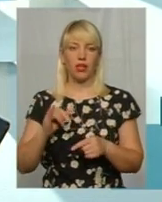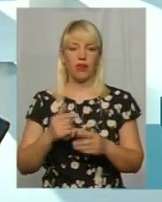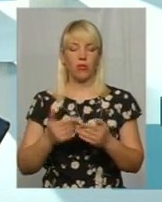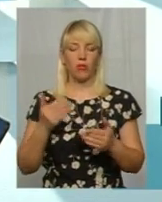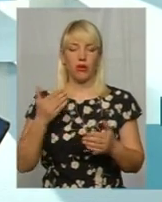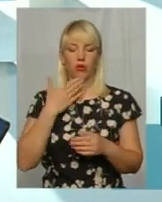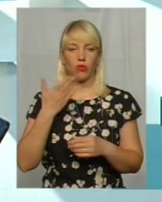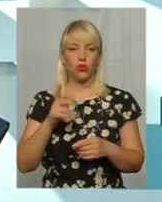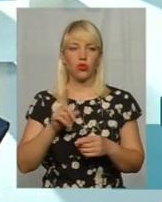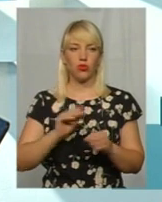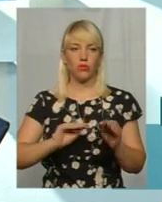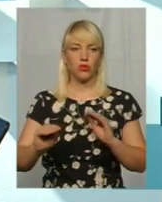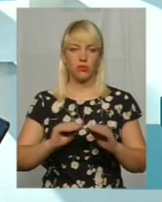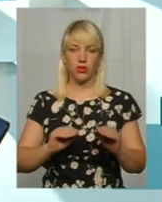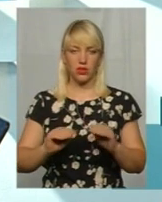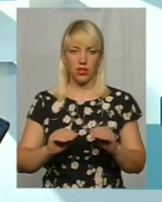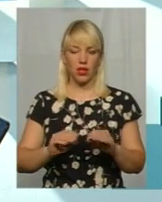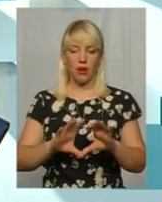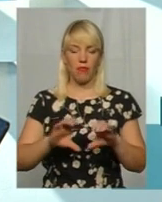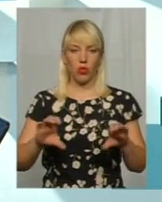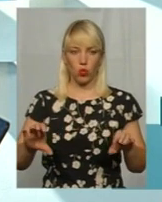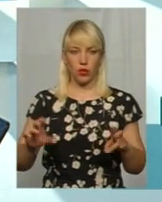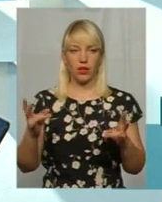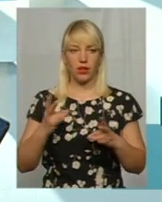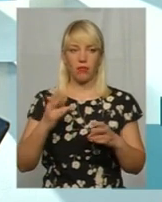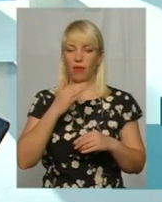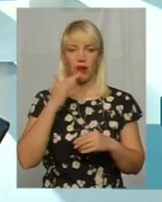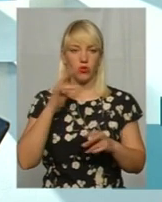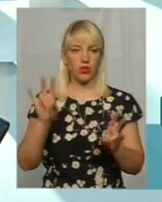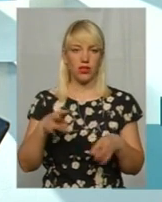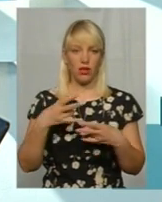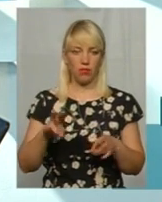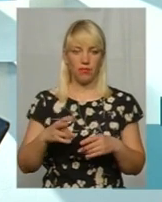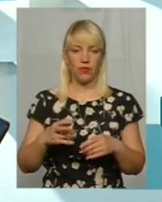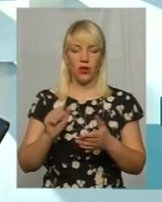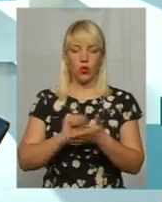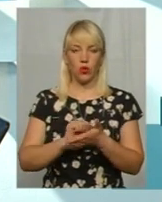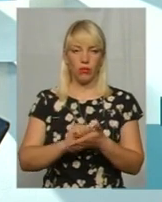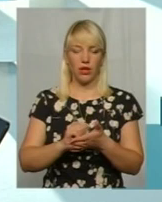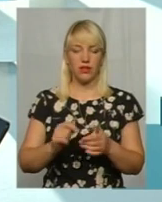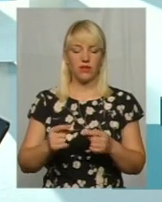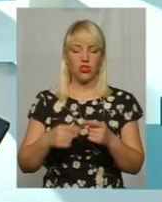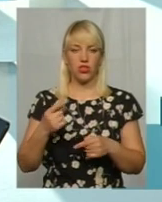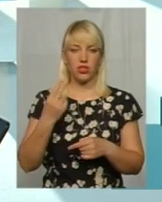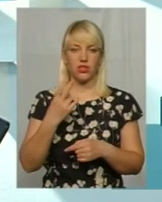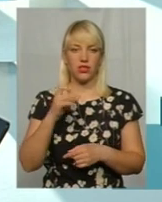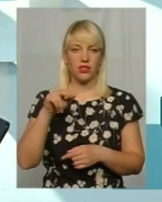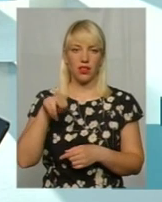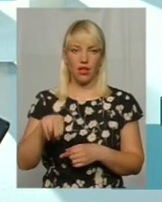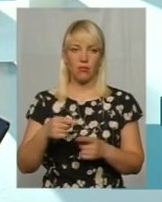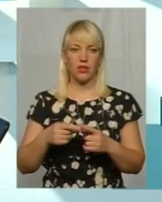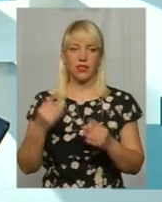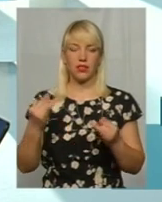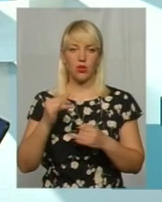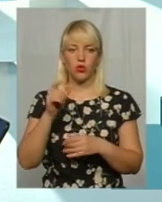коментарі, для того, щоб розмістити все ж таки батут, багато документів не треба. Відповідно, через Центр надання адміністративних послуг, зацікавлена